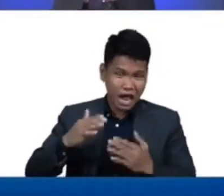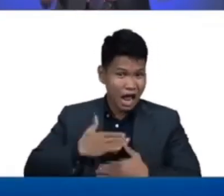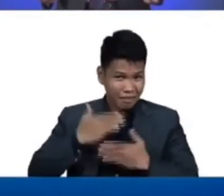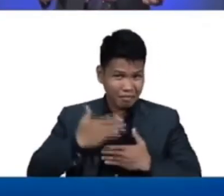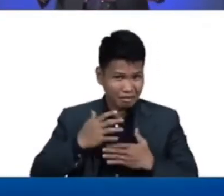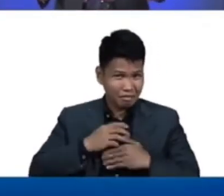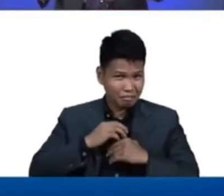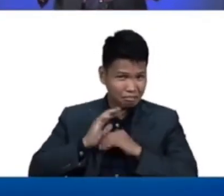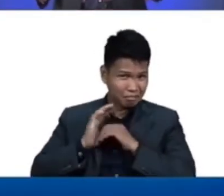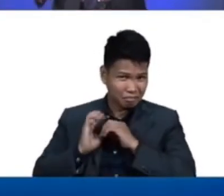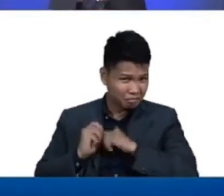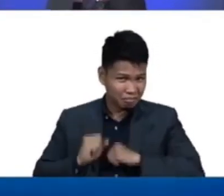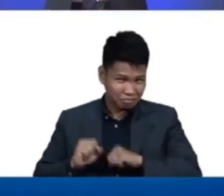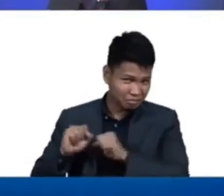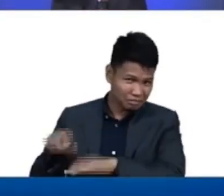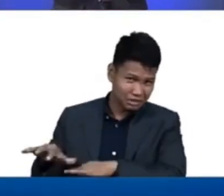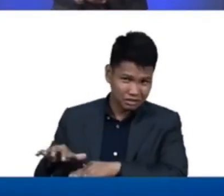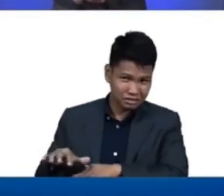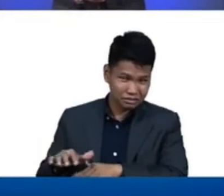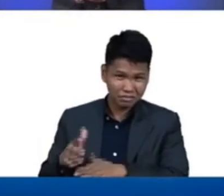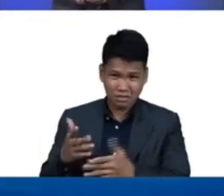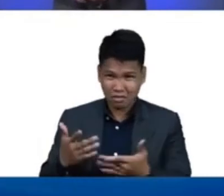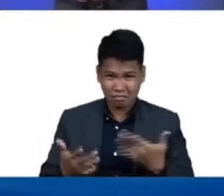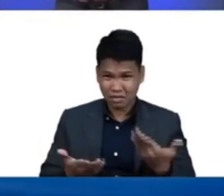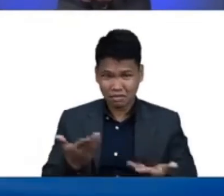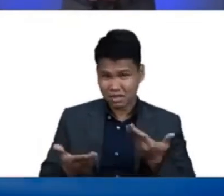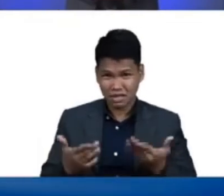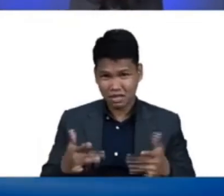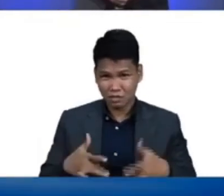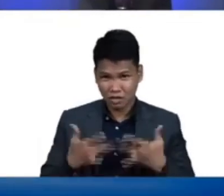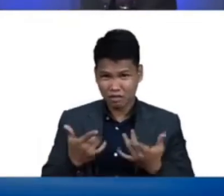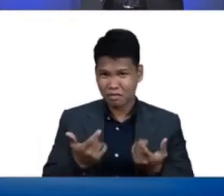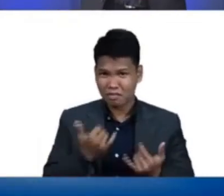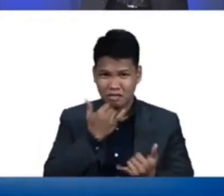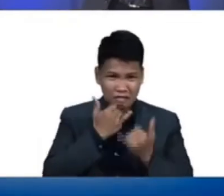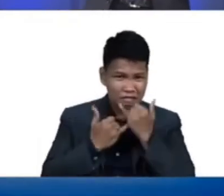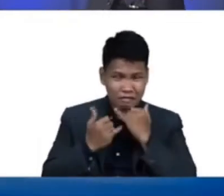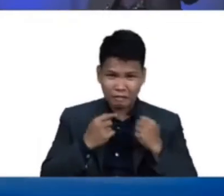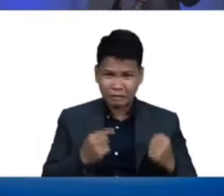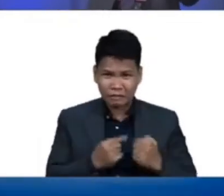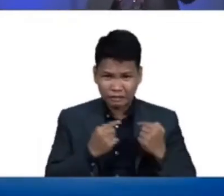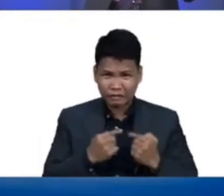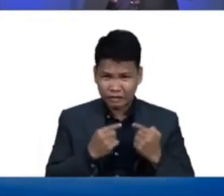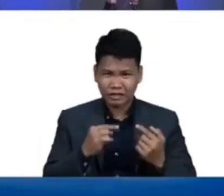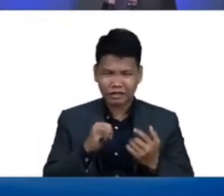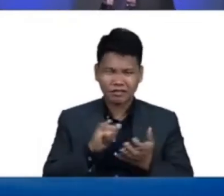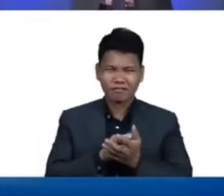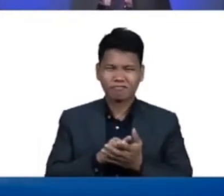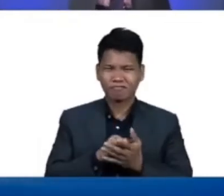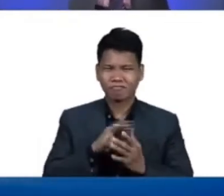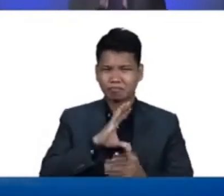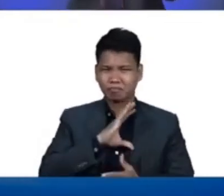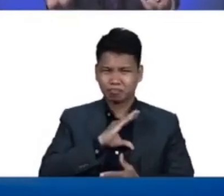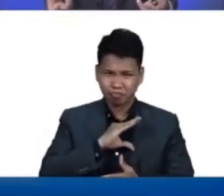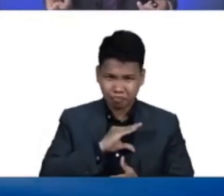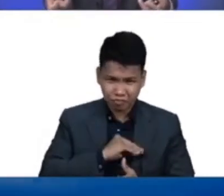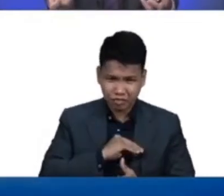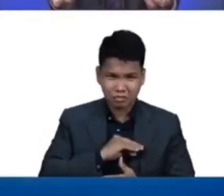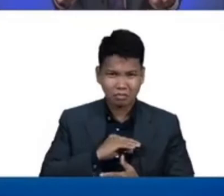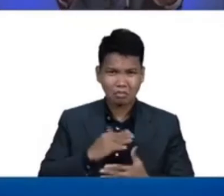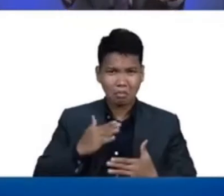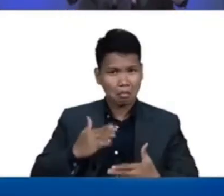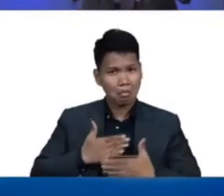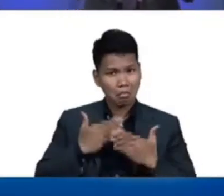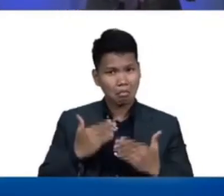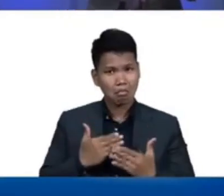kasalanan ang mga nangyayari ba sa inyong buhay ay siyang kumukuha ng inyong kaligayahan